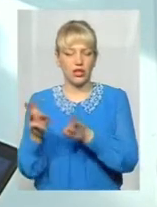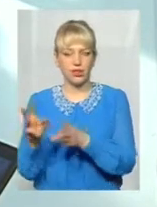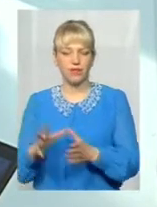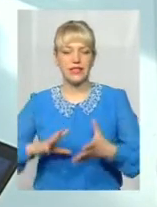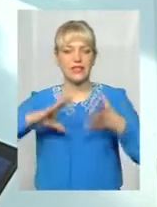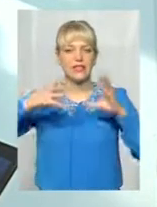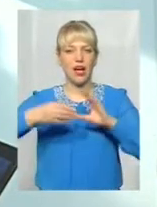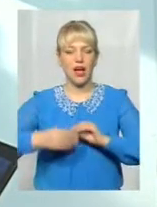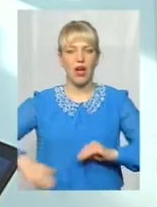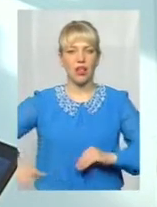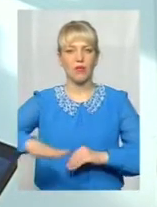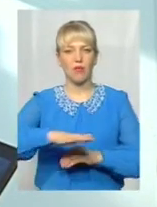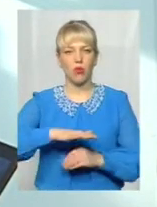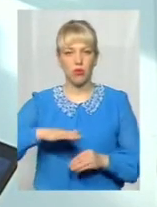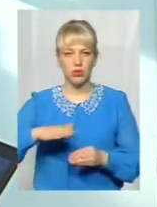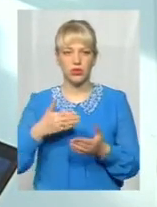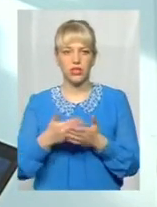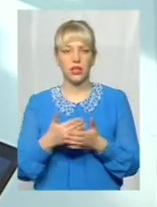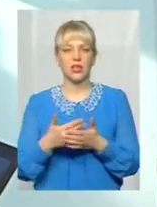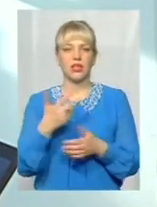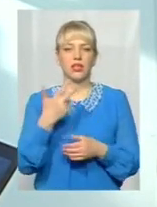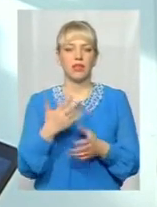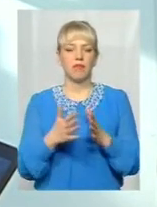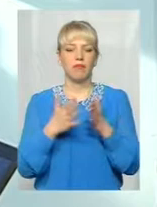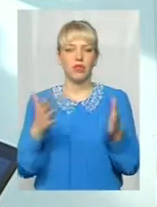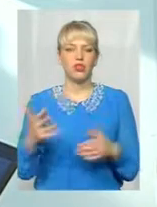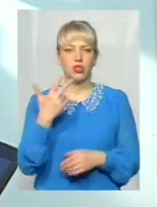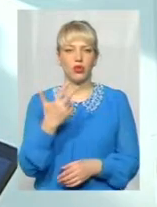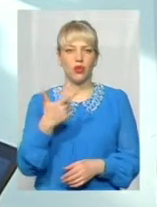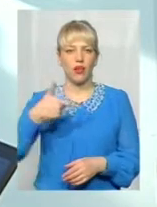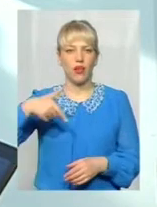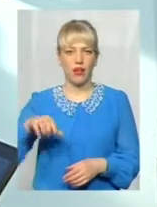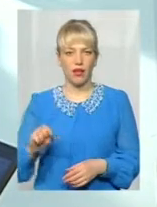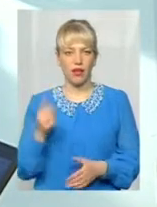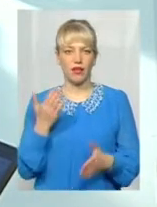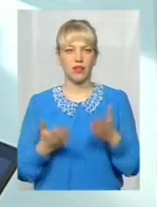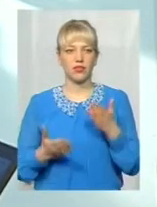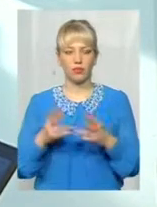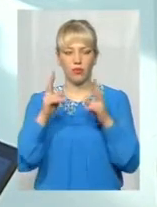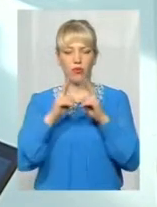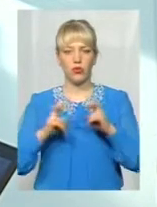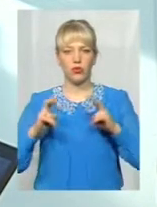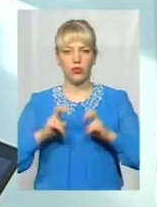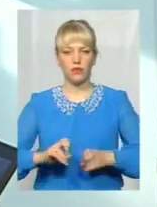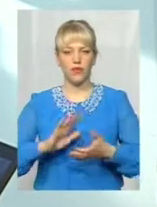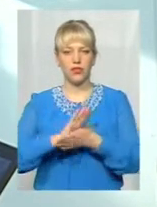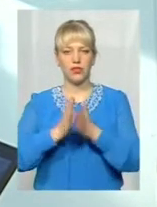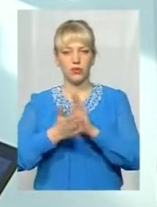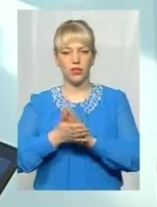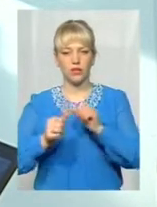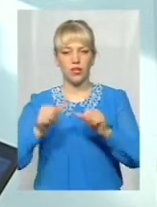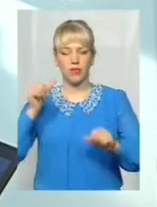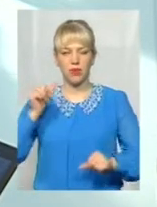трохи більше 3 гектарів. Але якщо проанізувати ситуацію за минулий рік, то весь рік